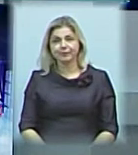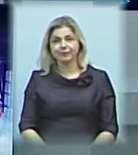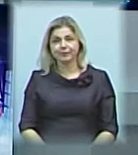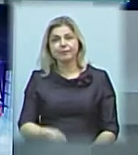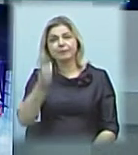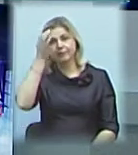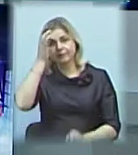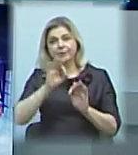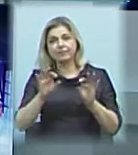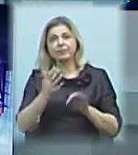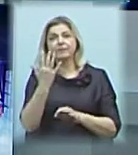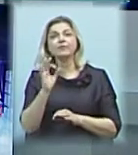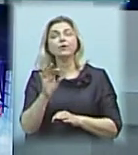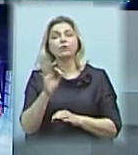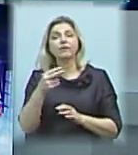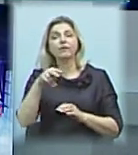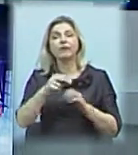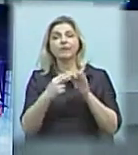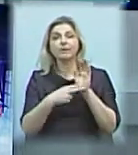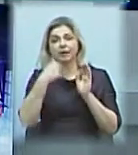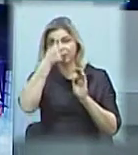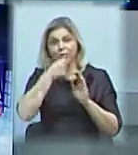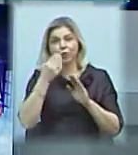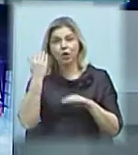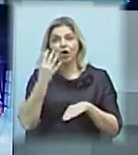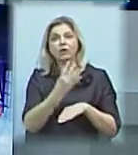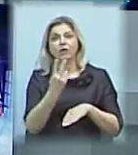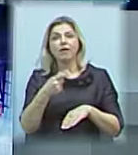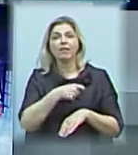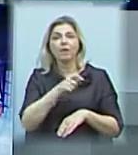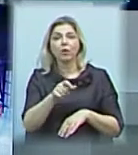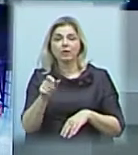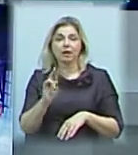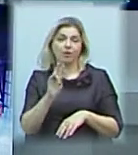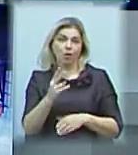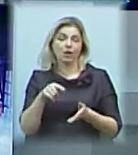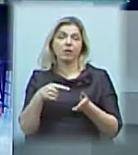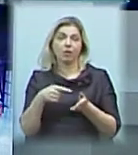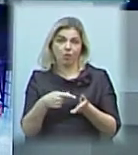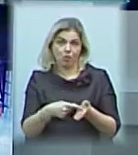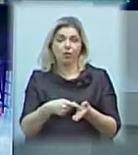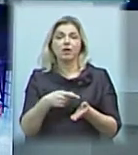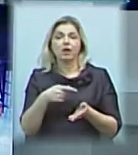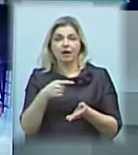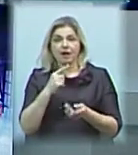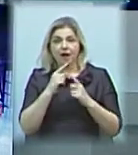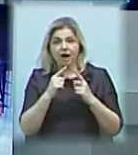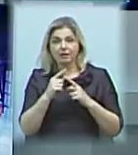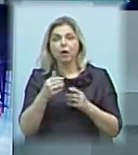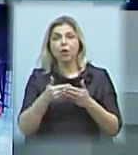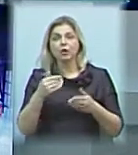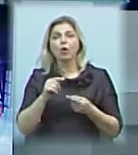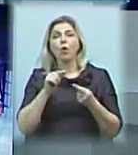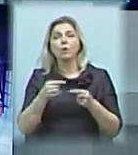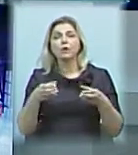Нагадаємо, 5 жовтня 2017 року 42 депутати Миколаївської міської ради від опозиційного блоку,